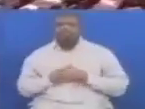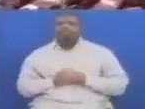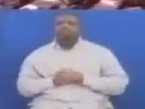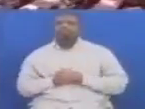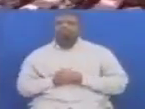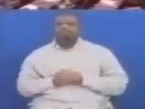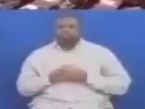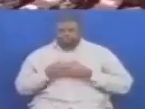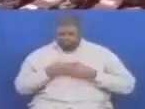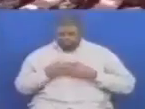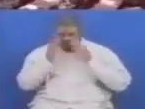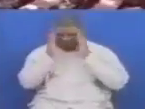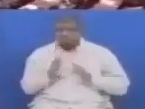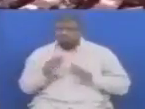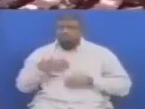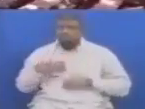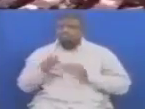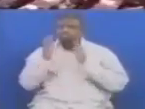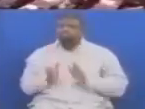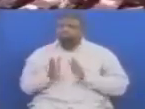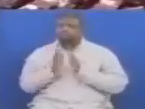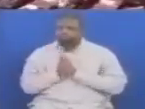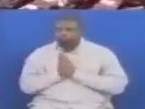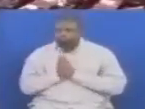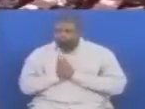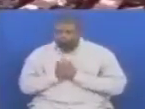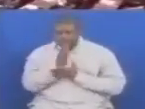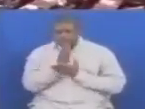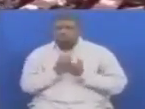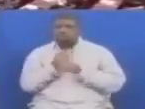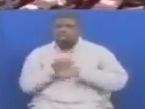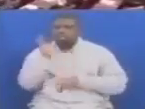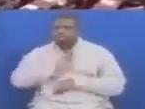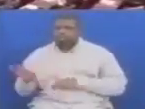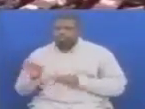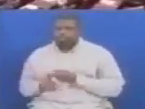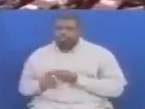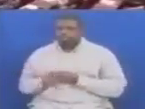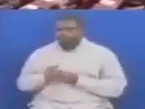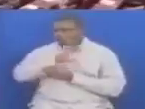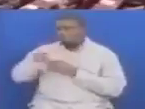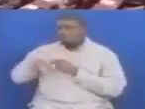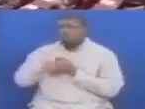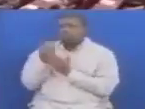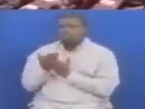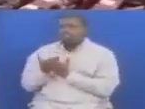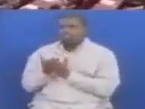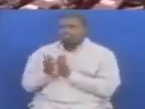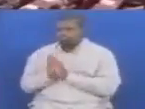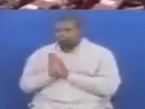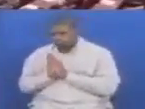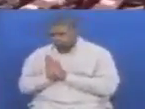Asando sana mwishimewa zili mkuu Tunakushikuru sana Nususayetu ndio hile imeisha pale Na unyote ni mashahidi Tunakushikuru sana